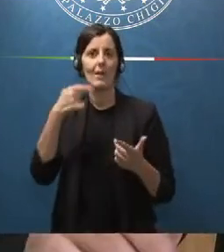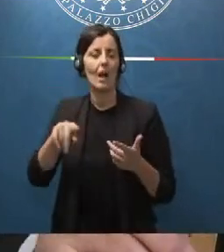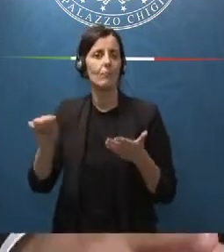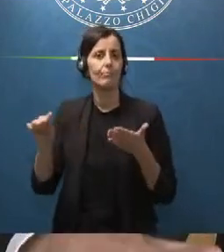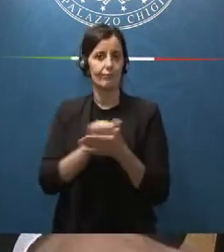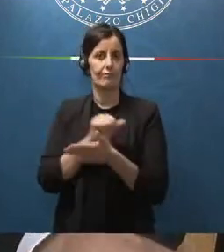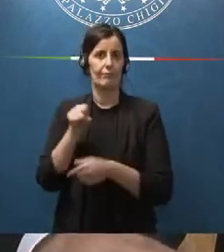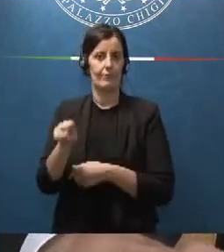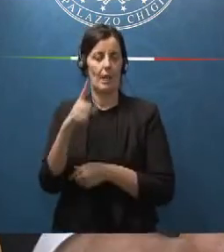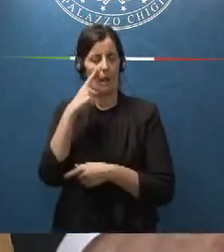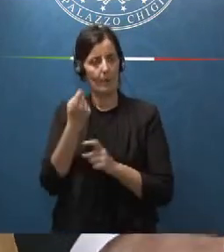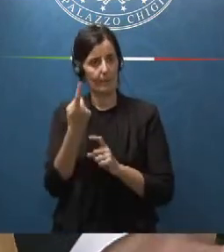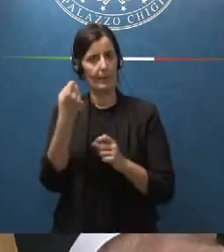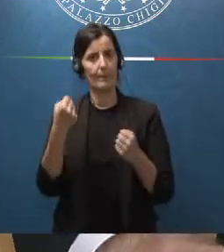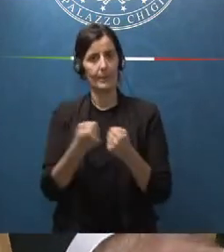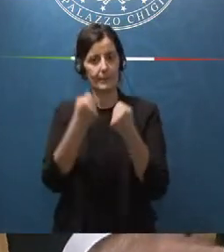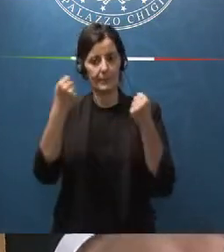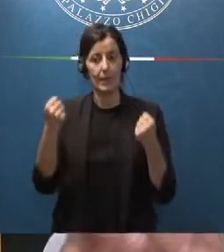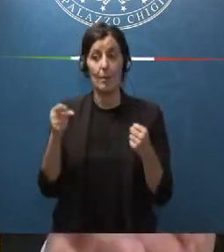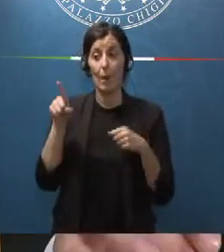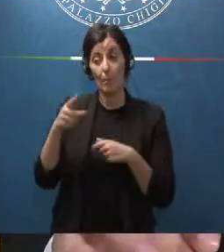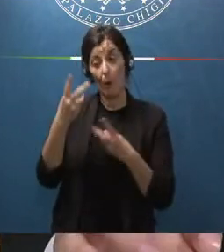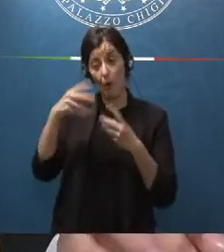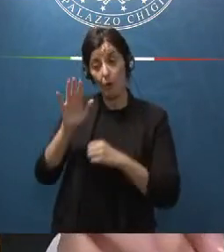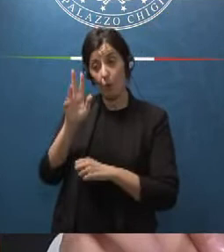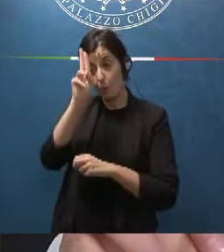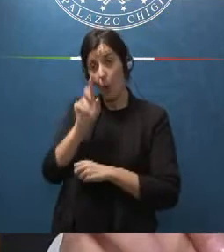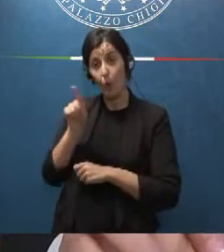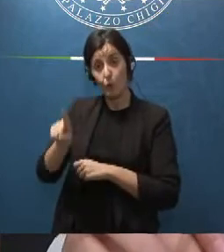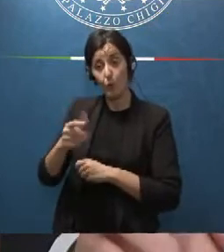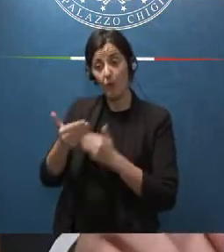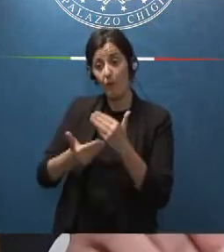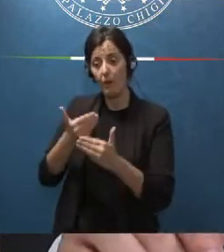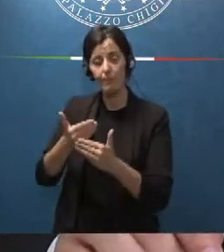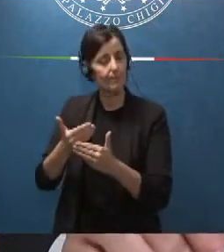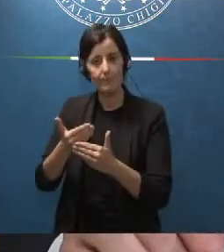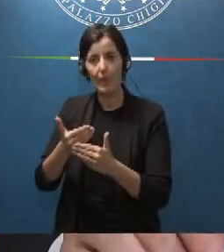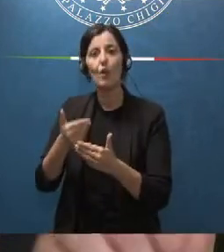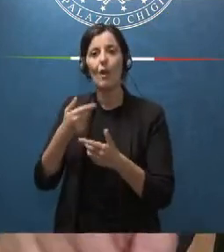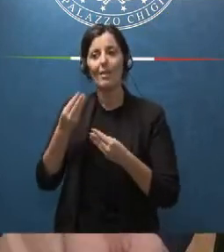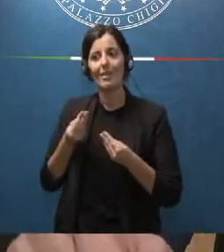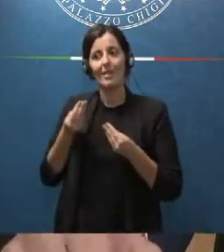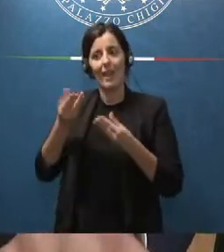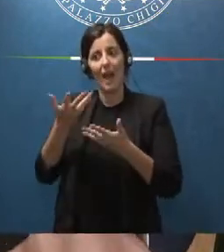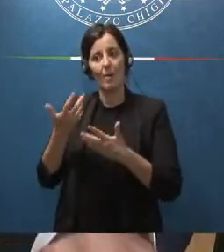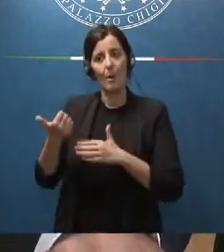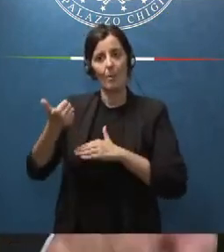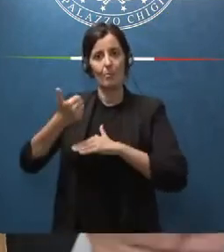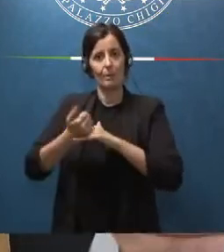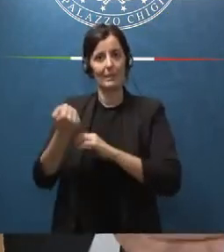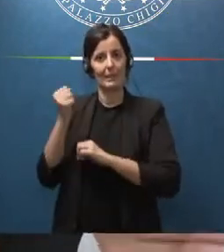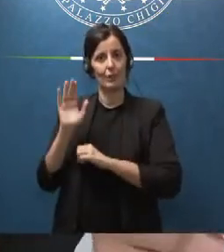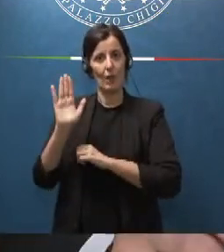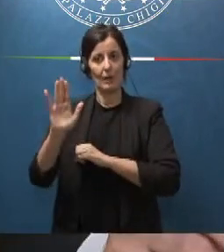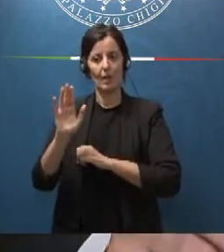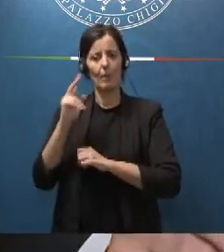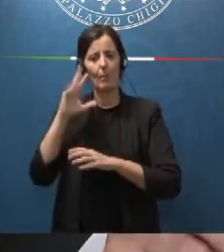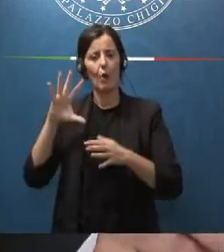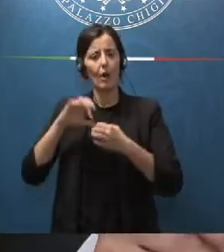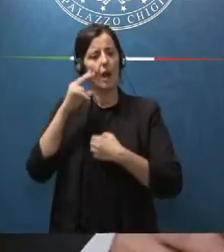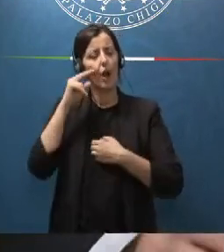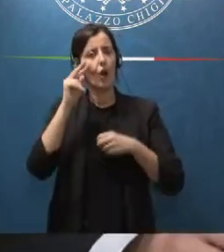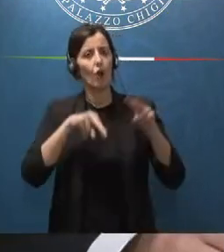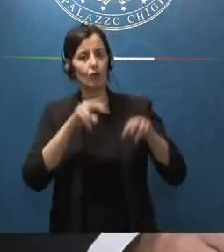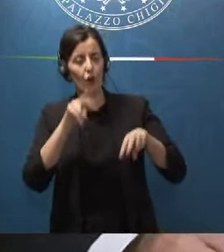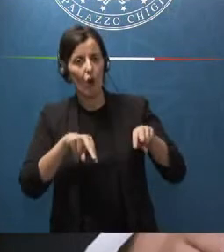che non potesse svolgere pienamente la sua funzione noi abbiamo ripristinato la titolarità del ruolo nell'ottica appunto dei controlli e